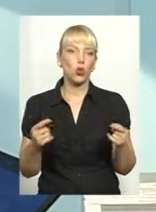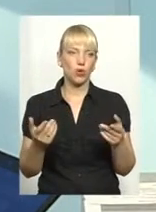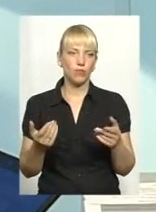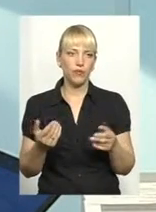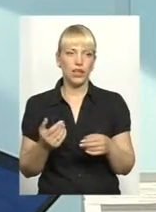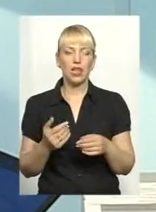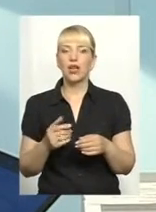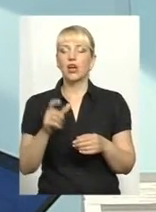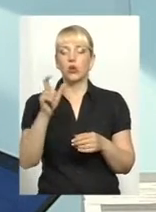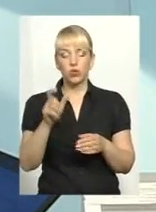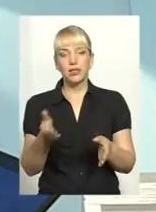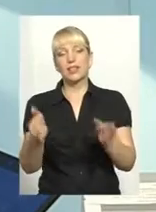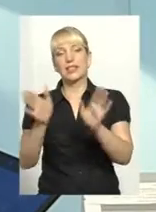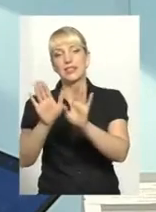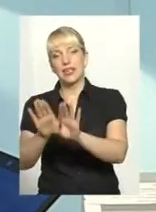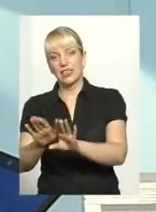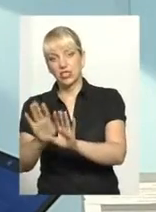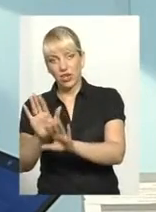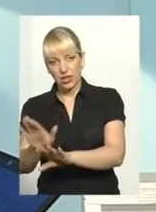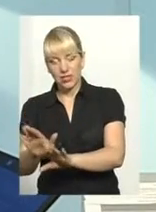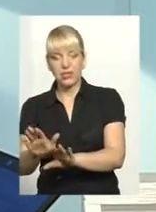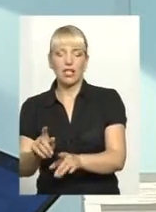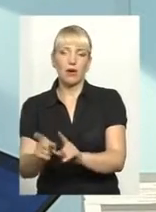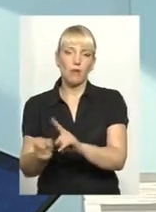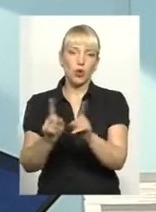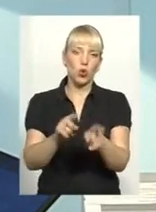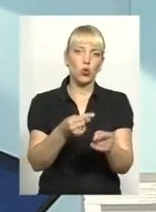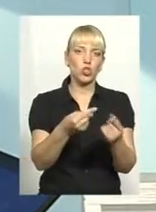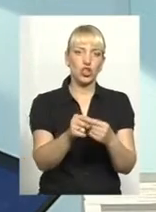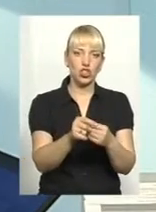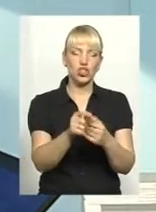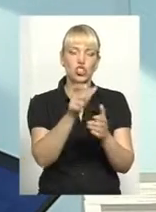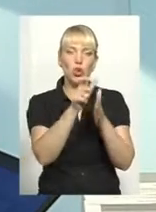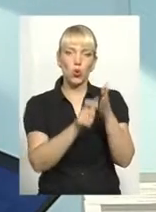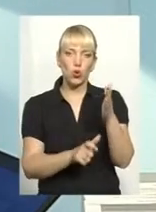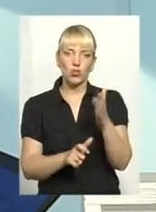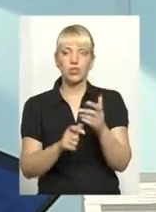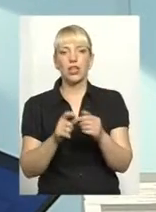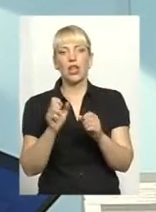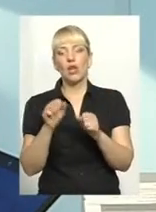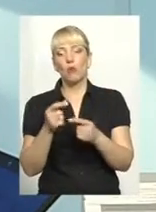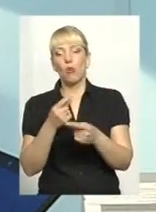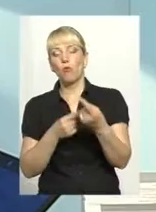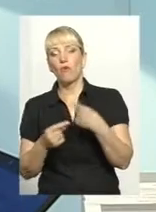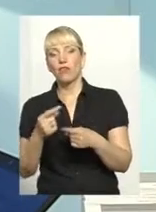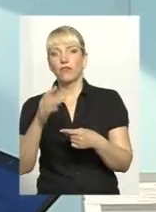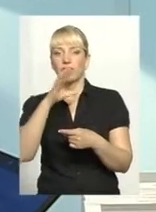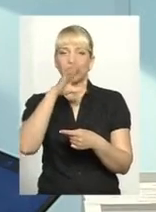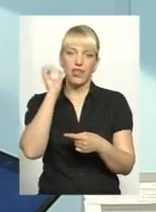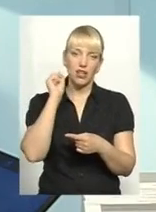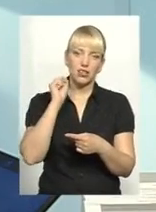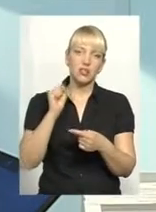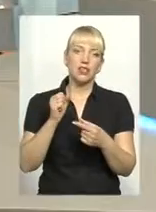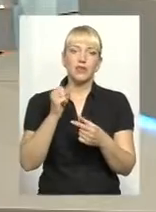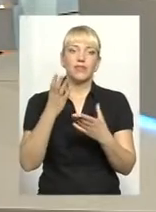Вона залишає цей розділ, переходить до іншого розділу, може повернутися чи в день, чи вночі, чи через день, чи